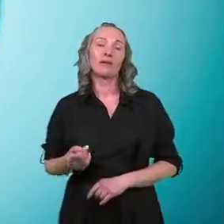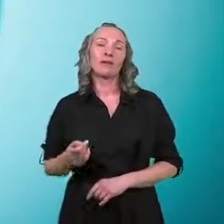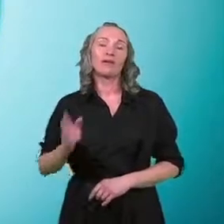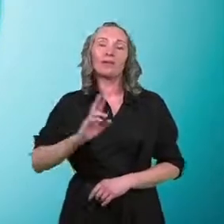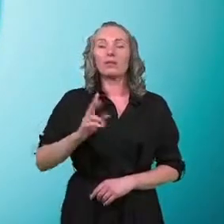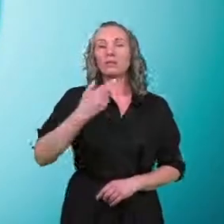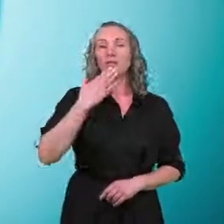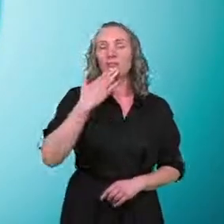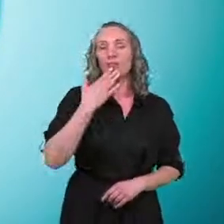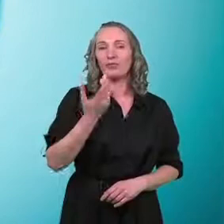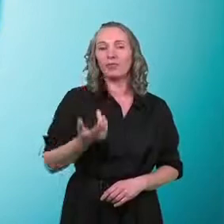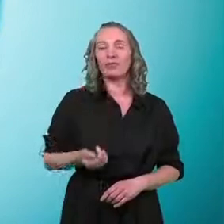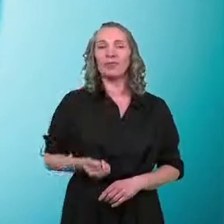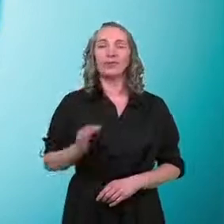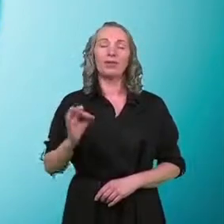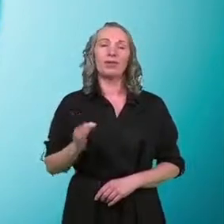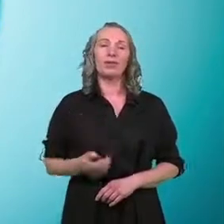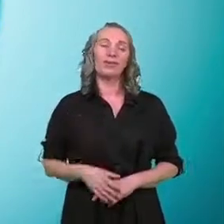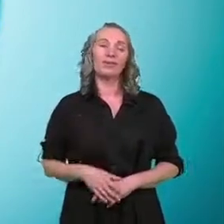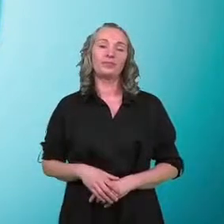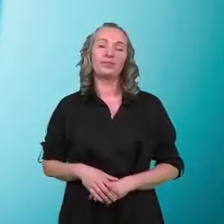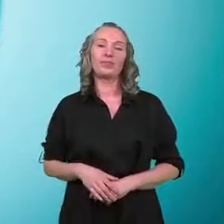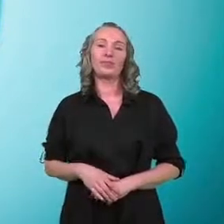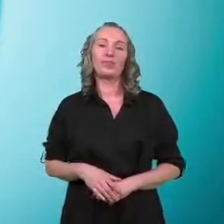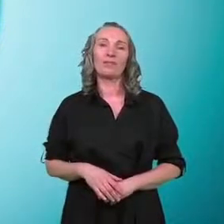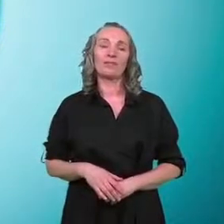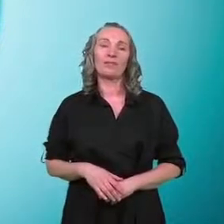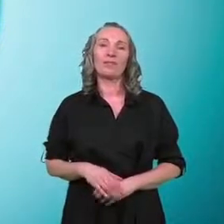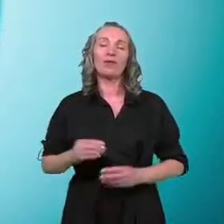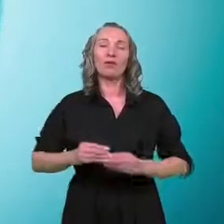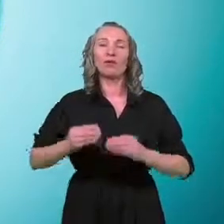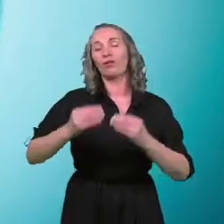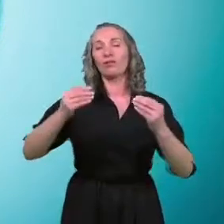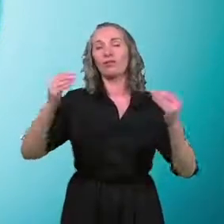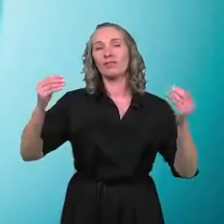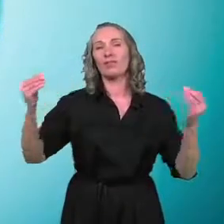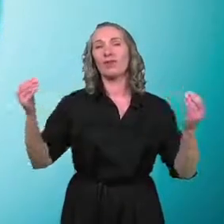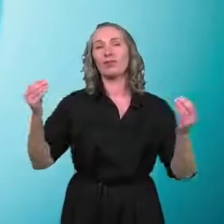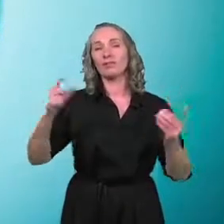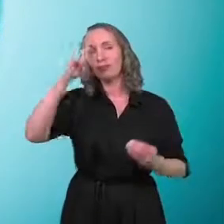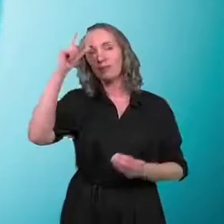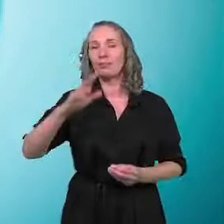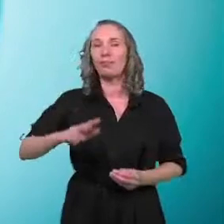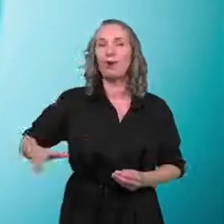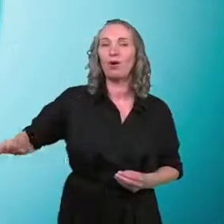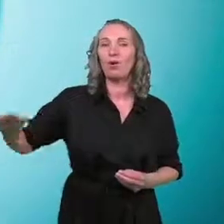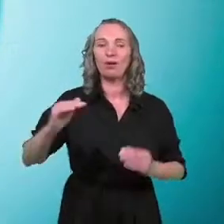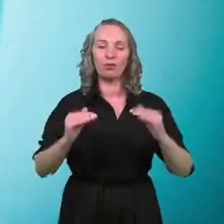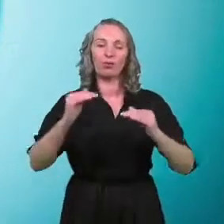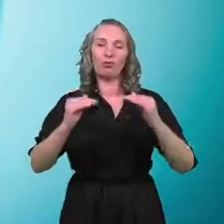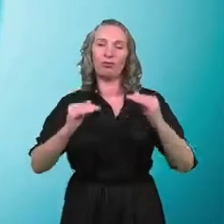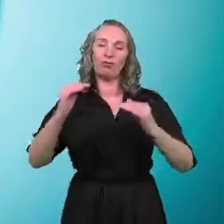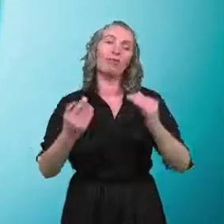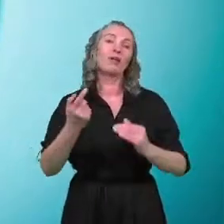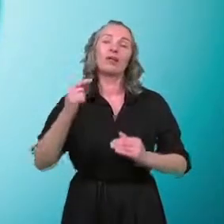mówimy rzeczywiście o takim rozwoju społecznym, zrównoważonym rozwoju